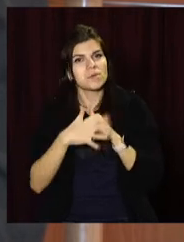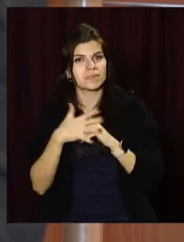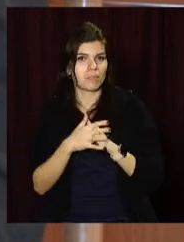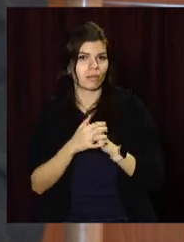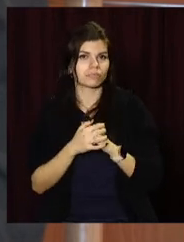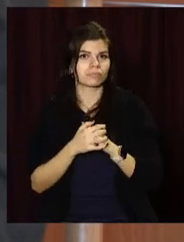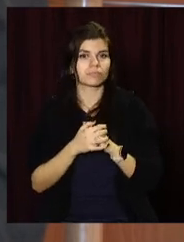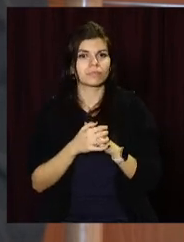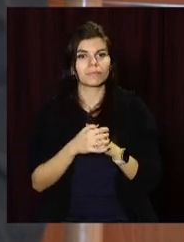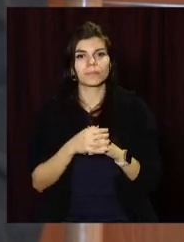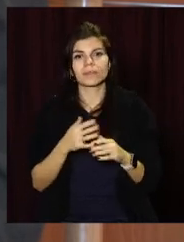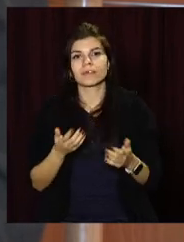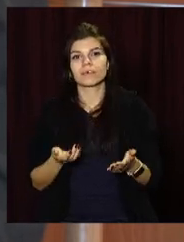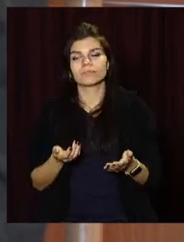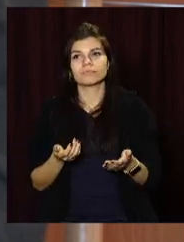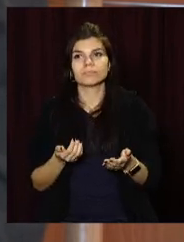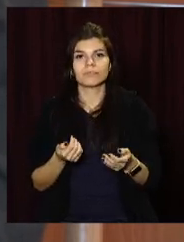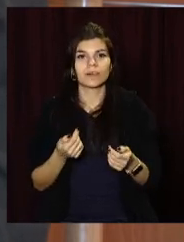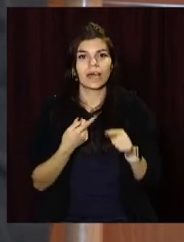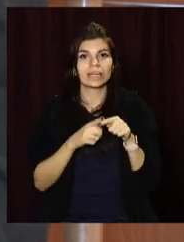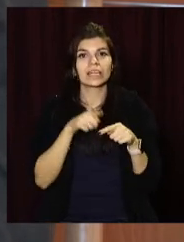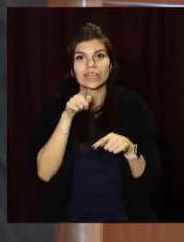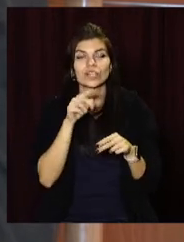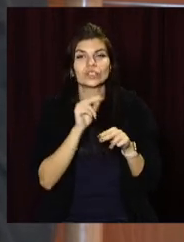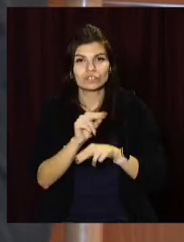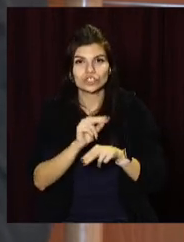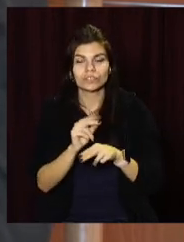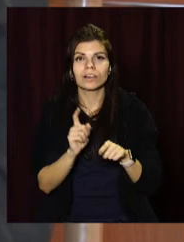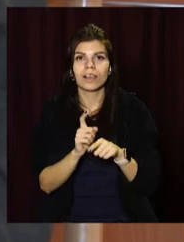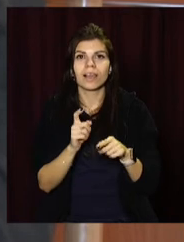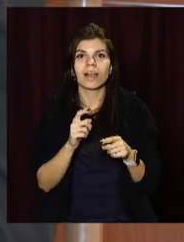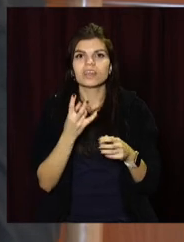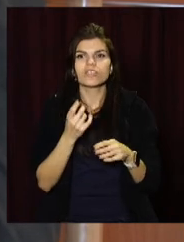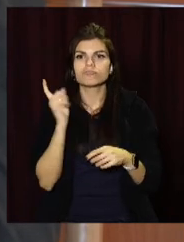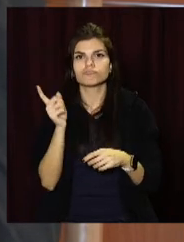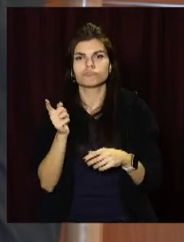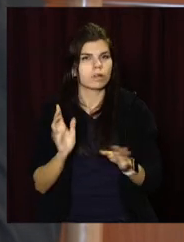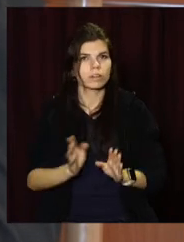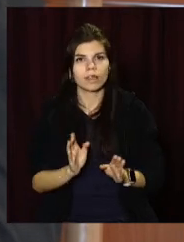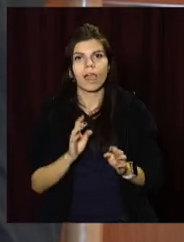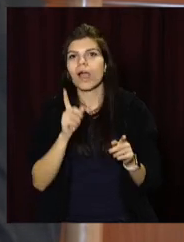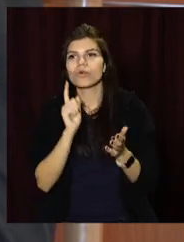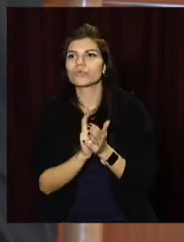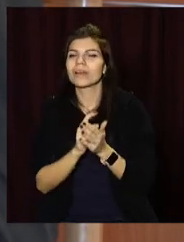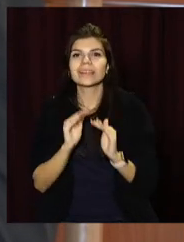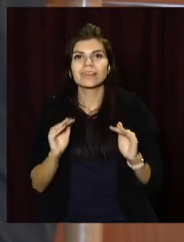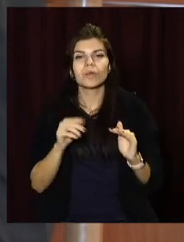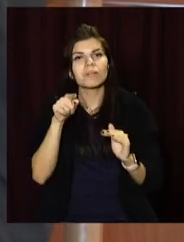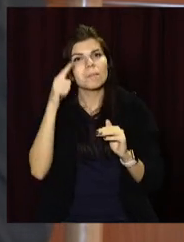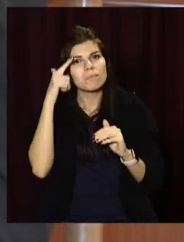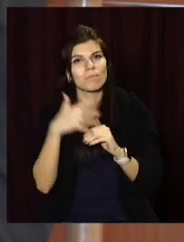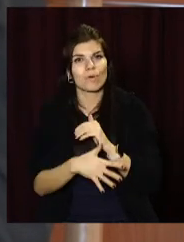Ти не ментор, ти не вчиш назідательно, а ти повинен, щоб діти тебе